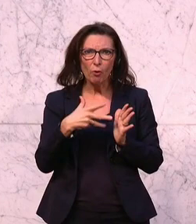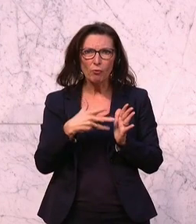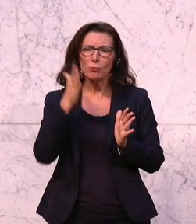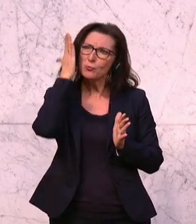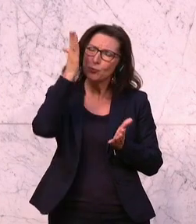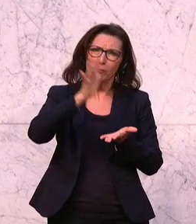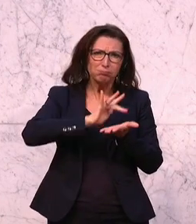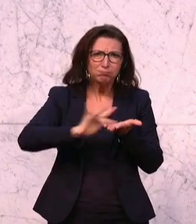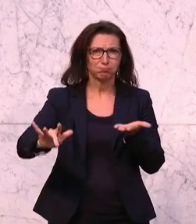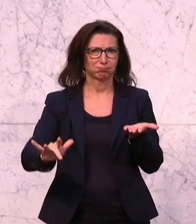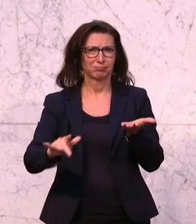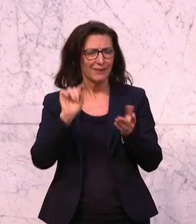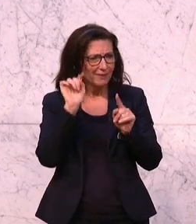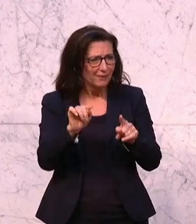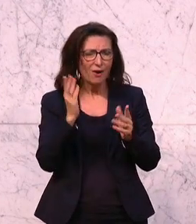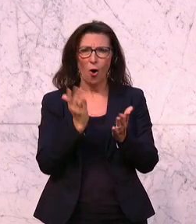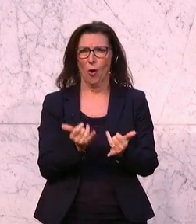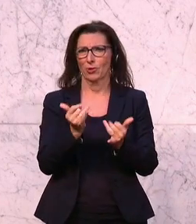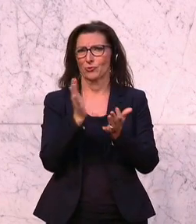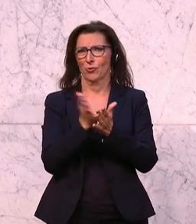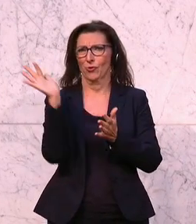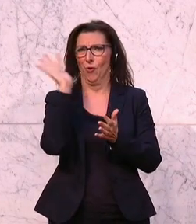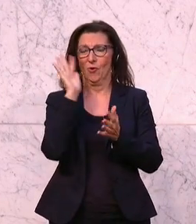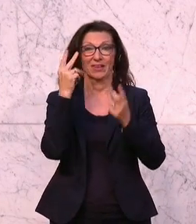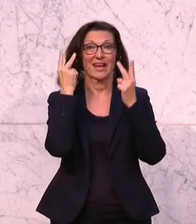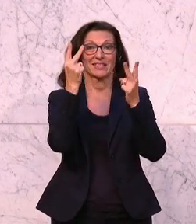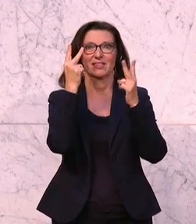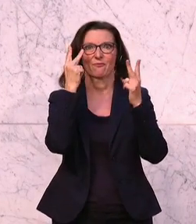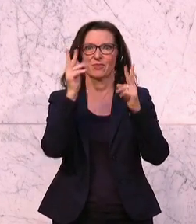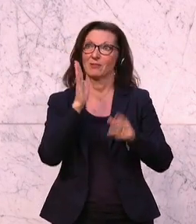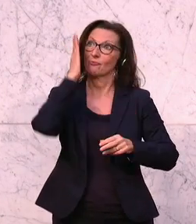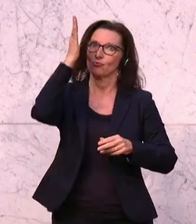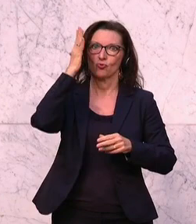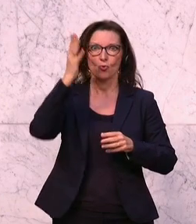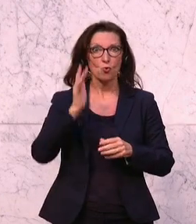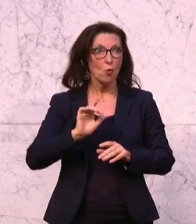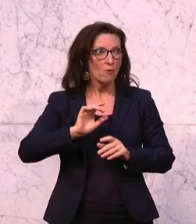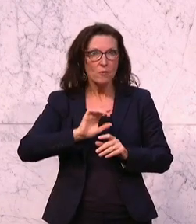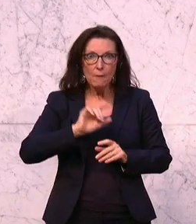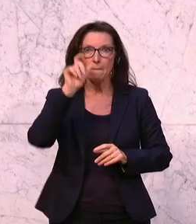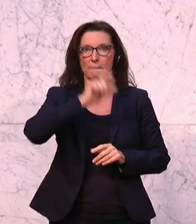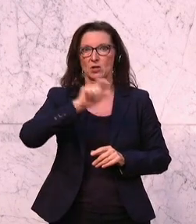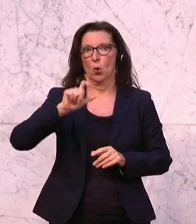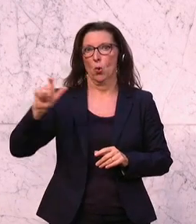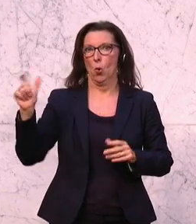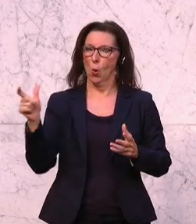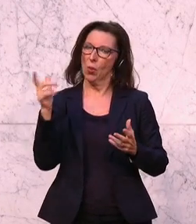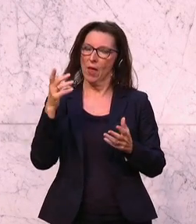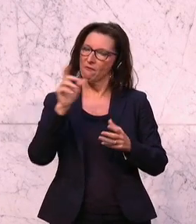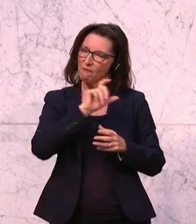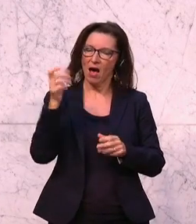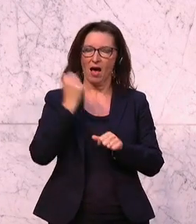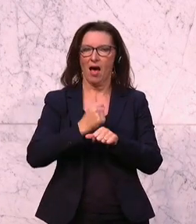es heute schon gehört, ein ganz ein wichtiger Punkt für Qualifikation und Qualität. Wir brauchen qualifizierte Arbeitskräfte und die